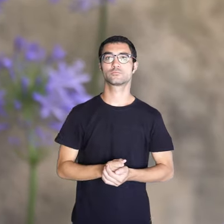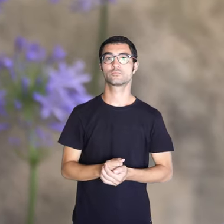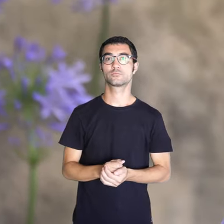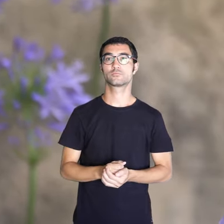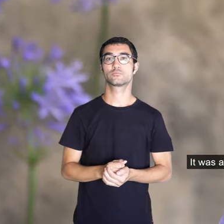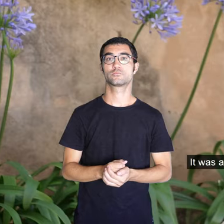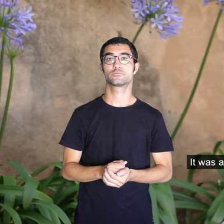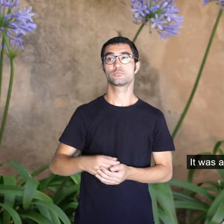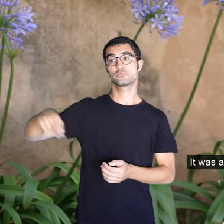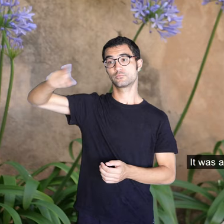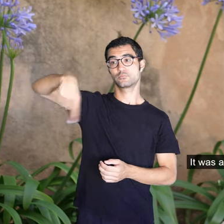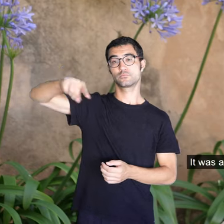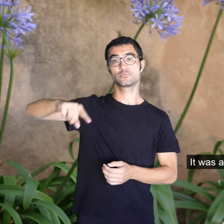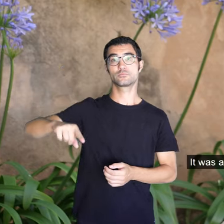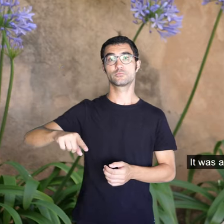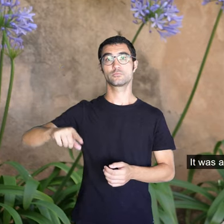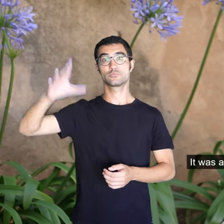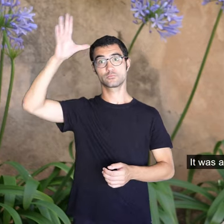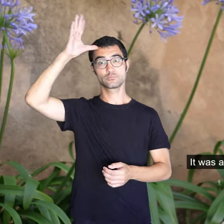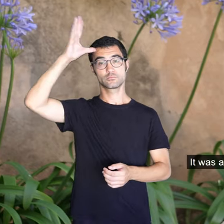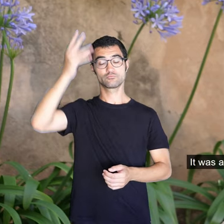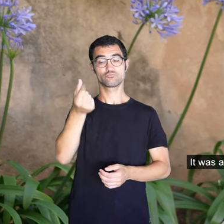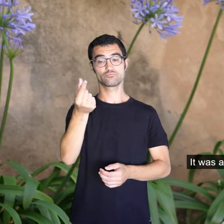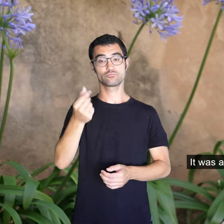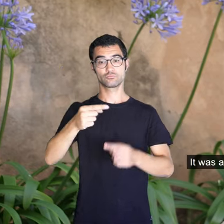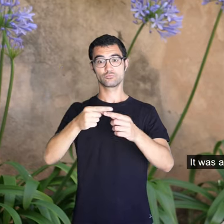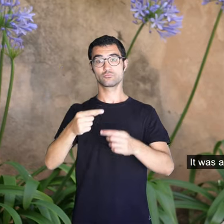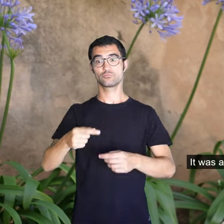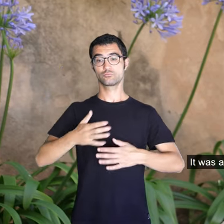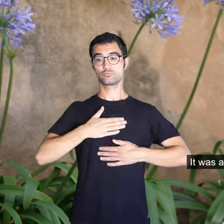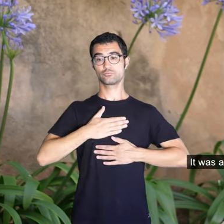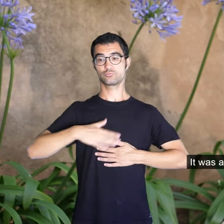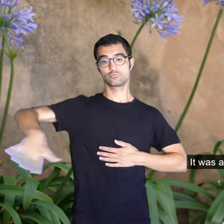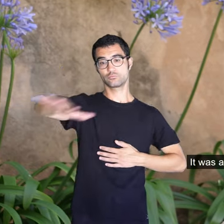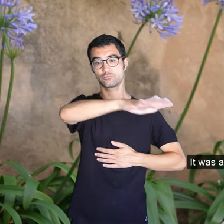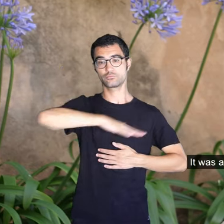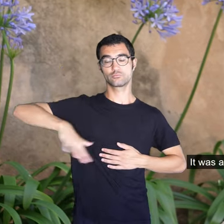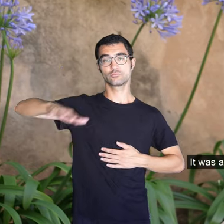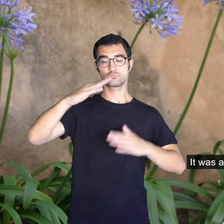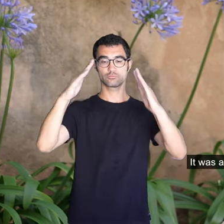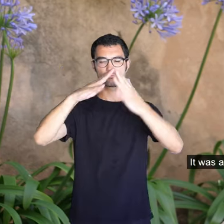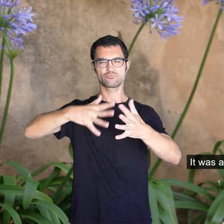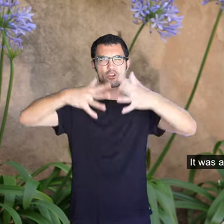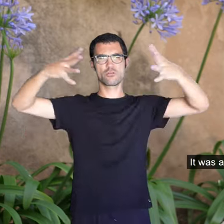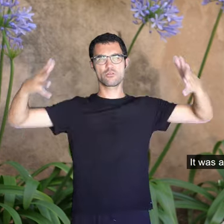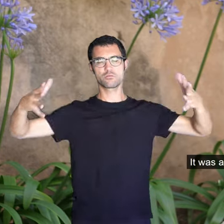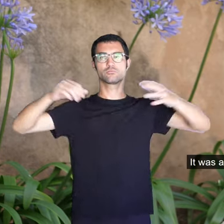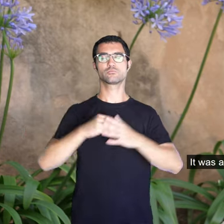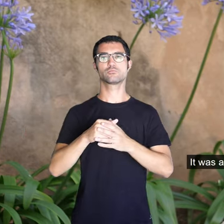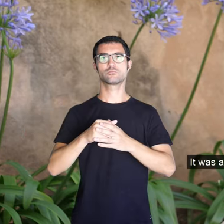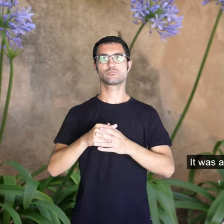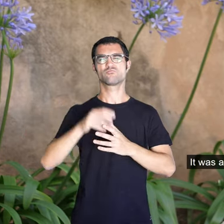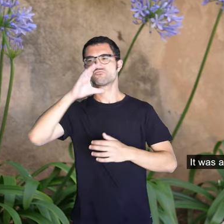el fill dormia d'alt. Si era una casa gran, tenien un bon cavall, i tenien porcs, i tenien de tot,